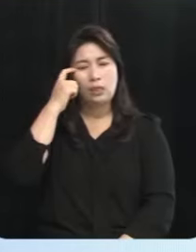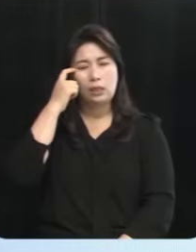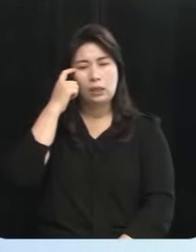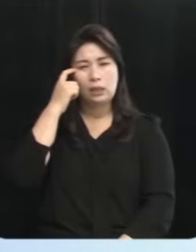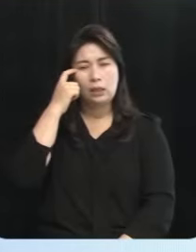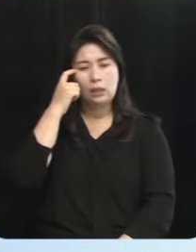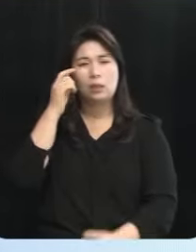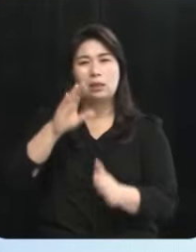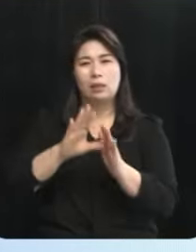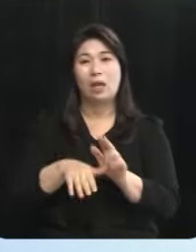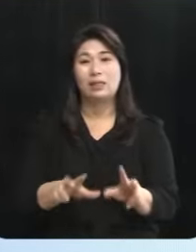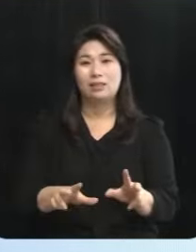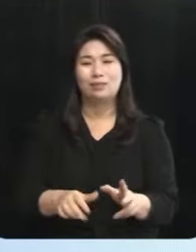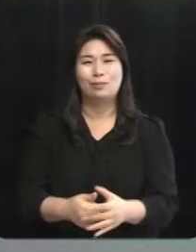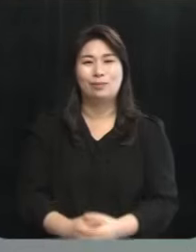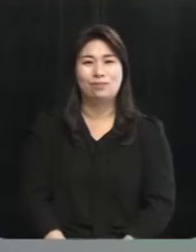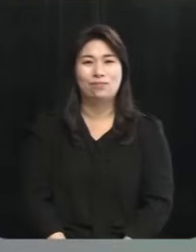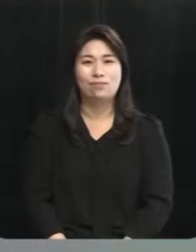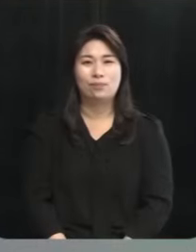되었다고 생각합니다